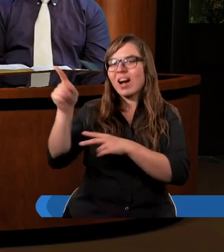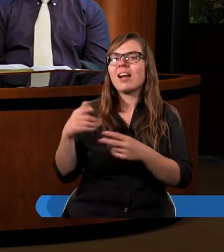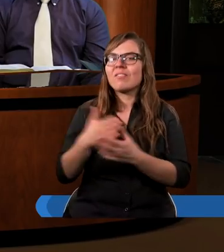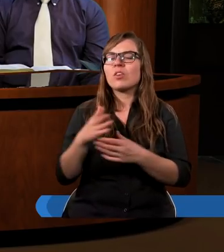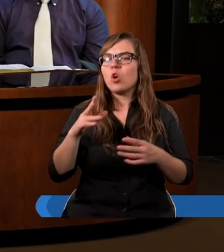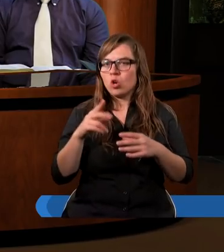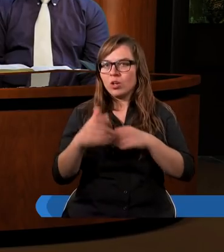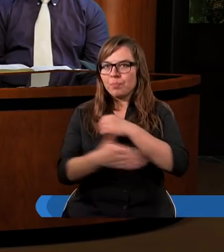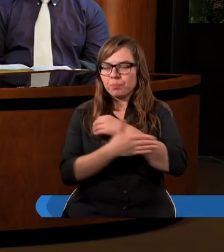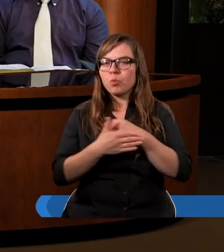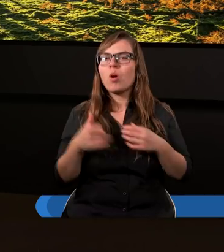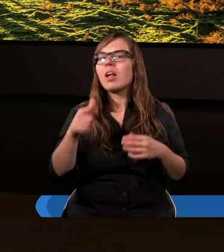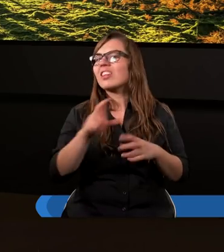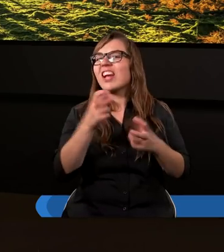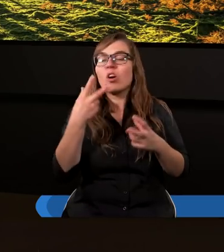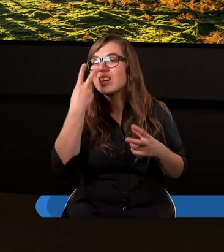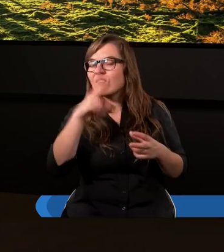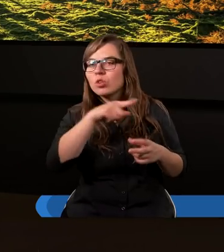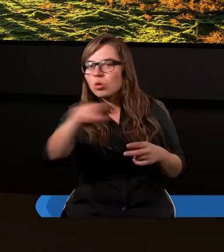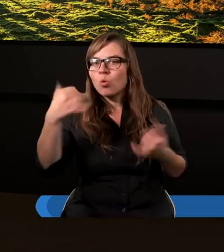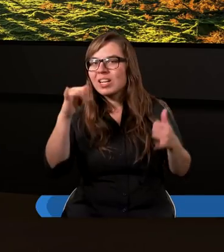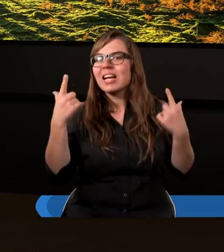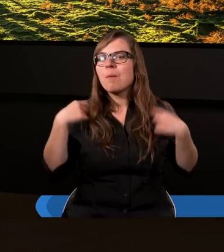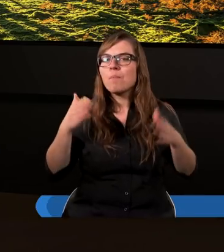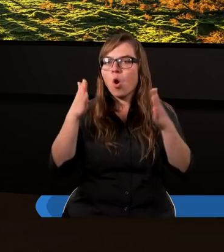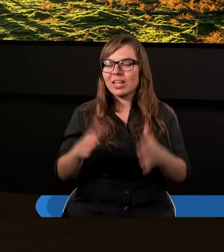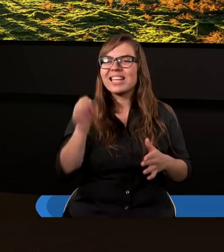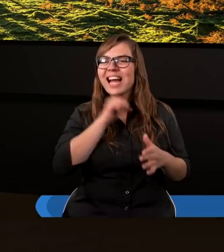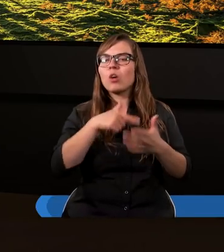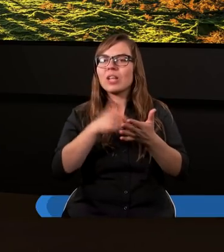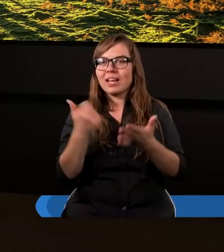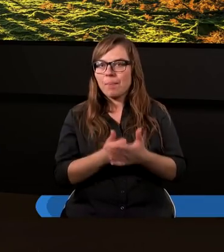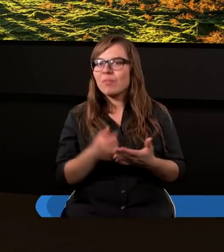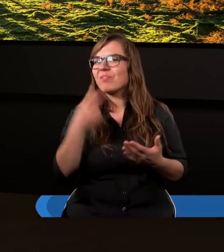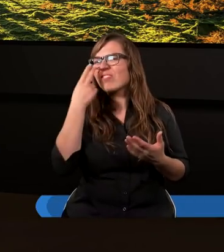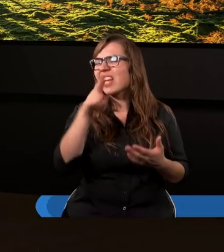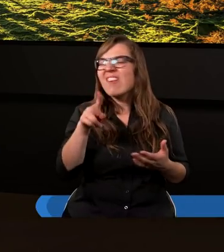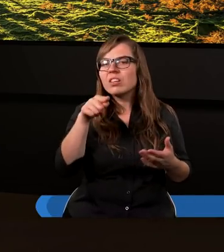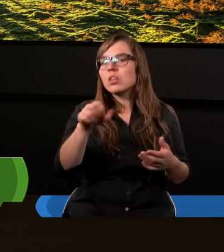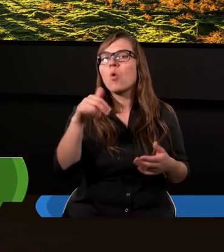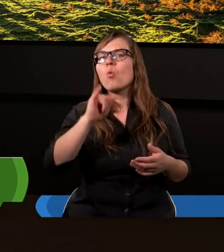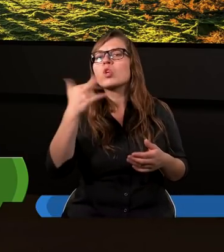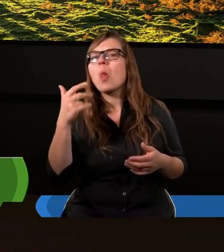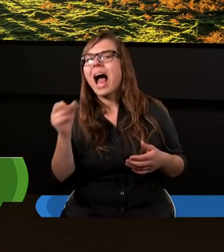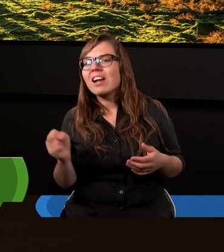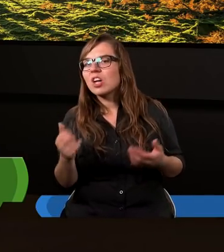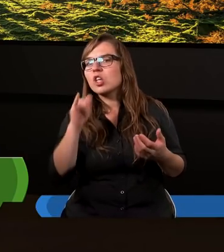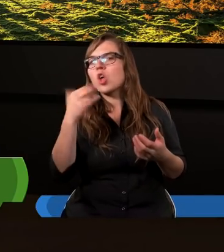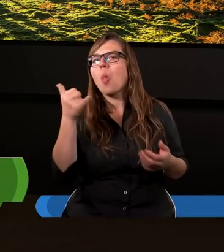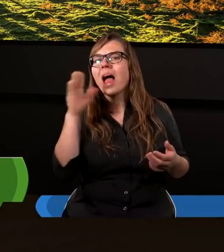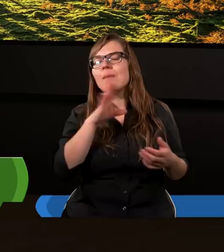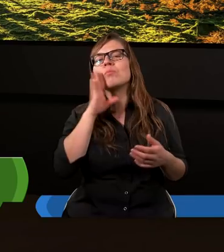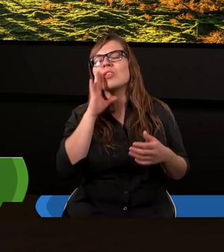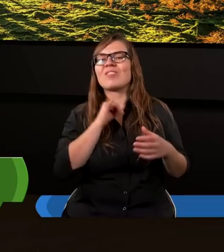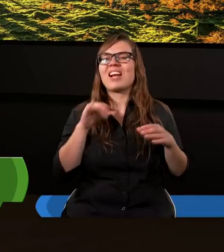To, czego nie widzimy u innych postaci, też starotestamentowych. Nie widzimy tego u Jonasza. Jonasz się po prostu